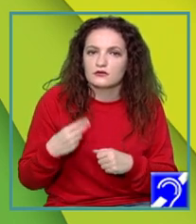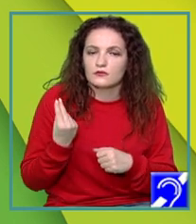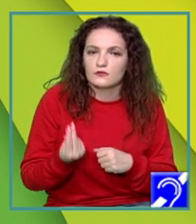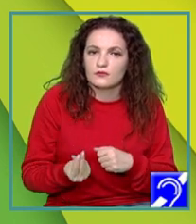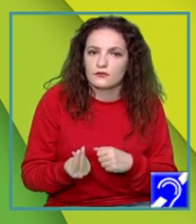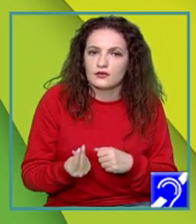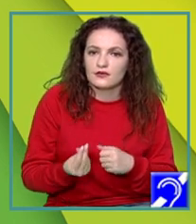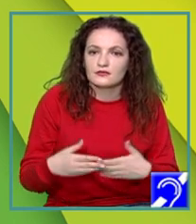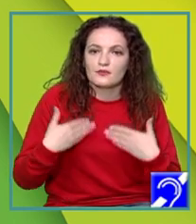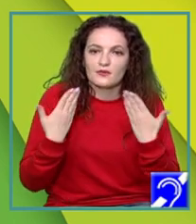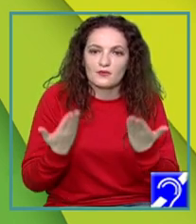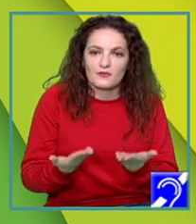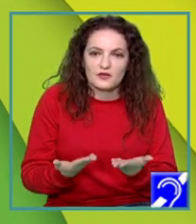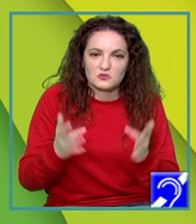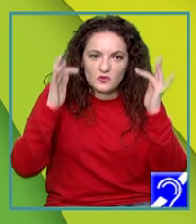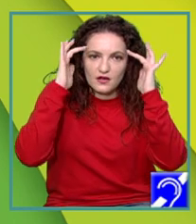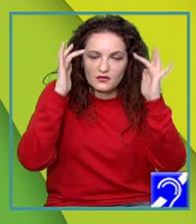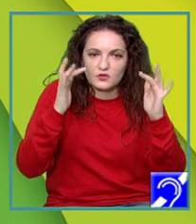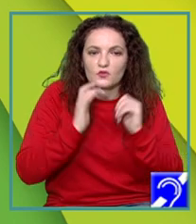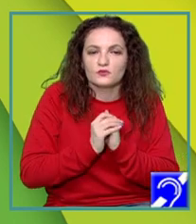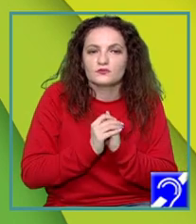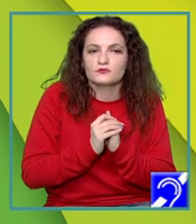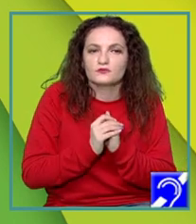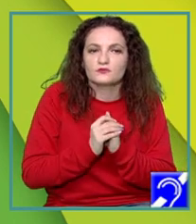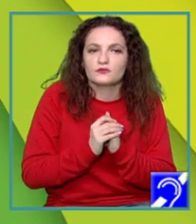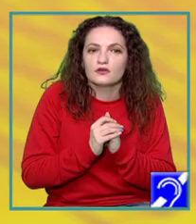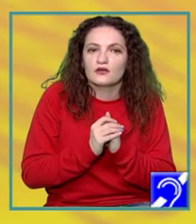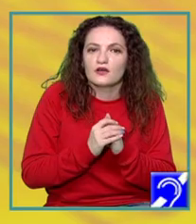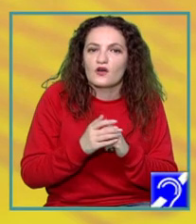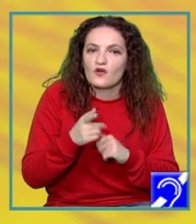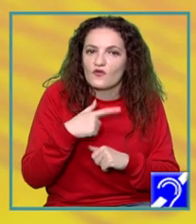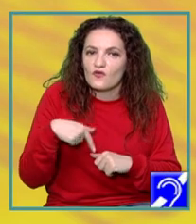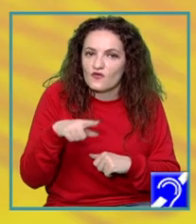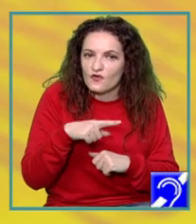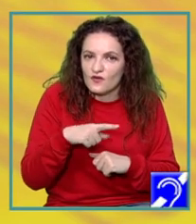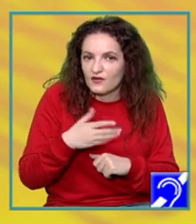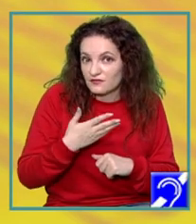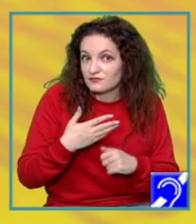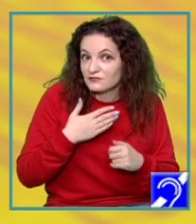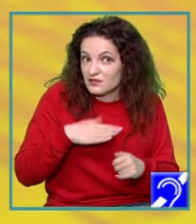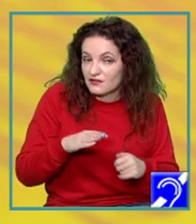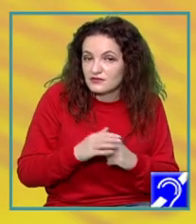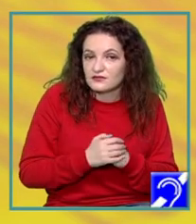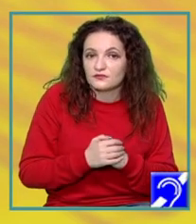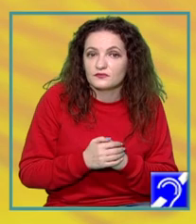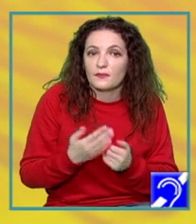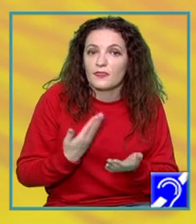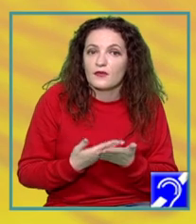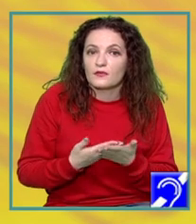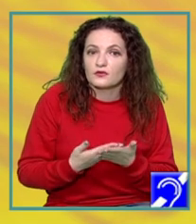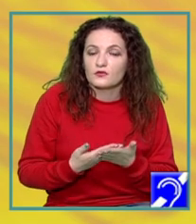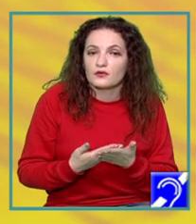vă oferiți o recompensă. Pentru că, știți ce? Chiar o meritați. Și pentru că eu întotdeauna